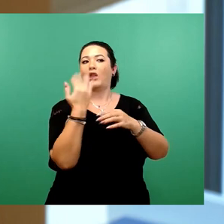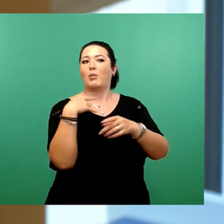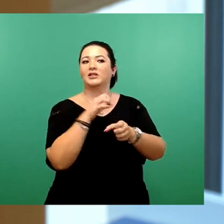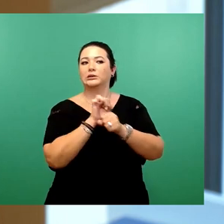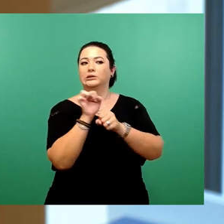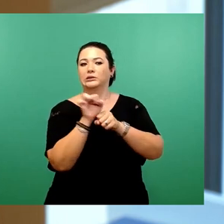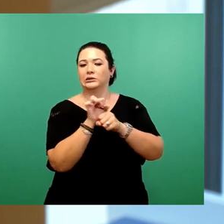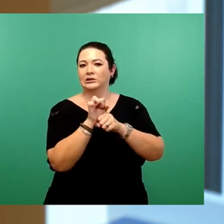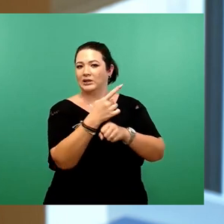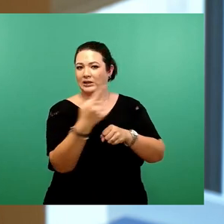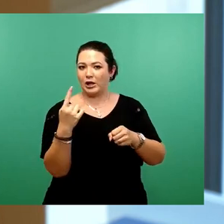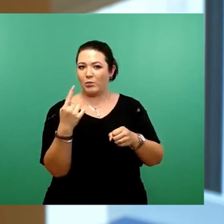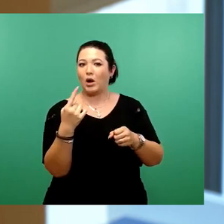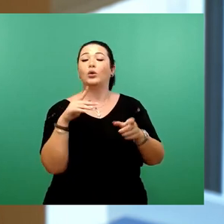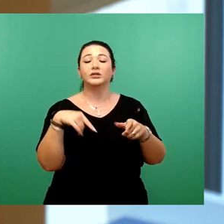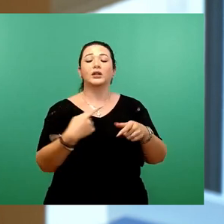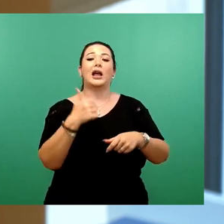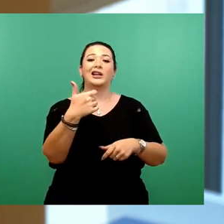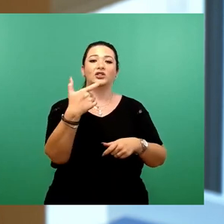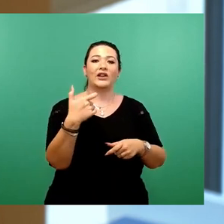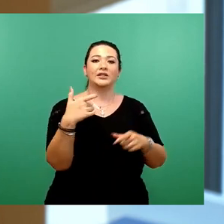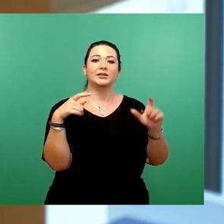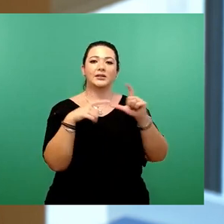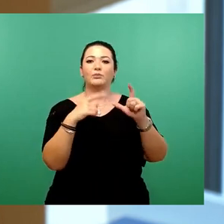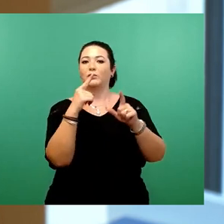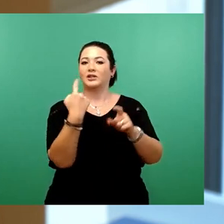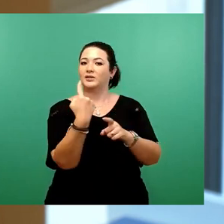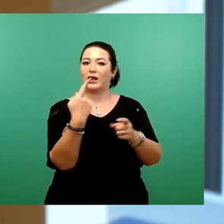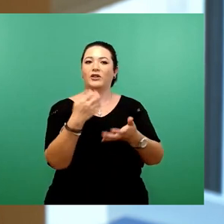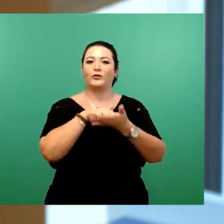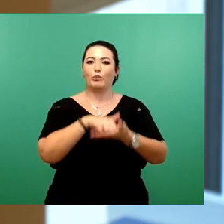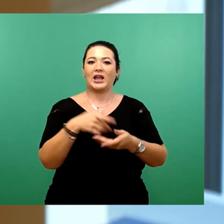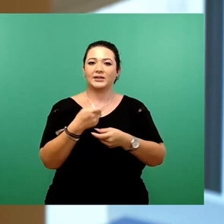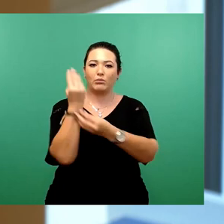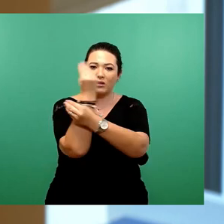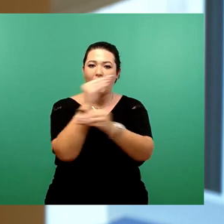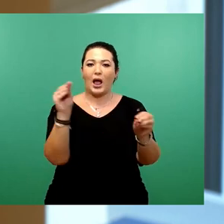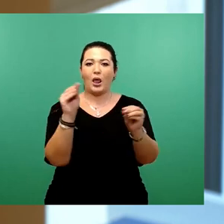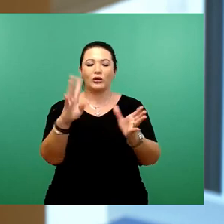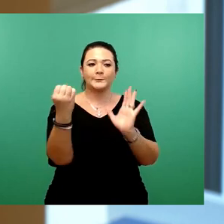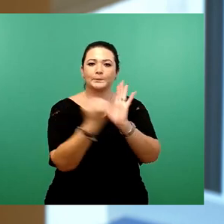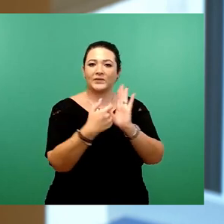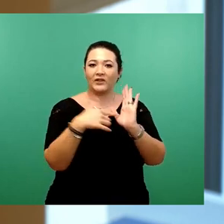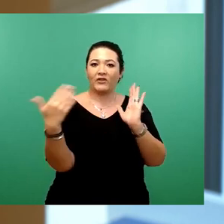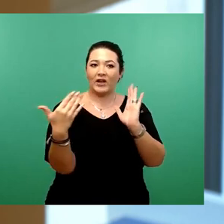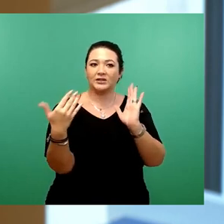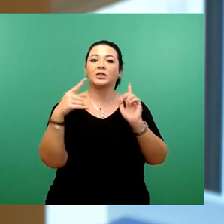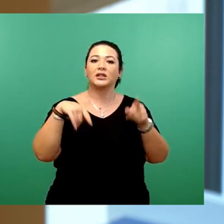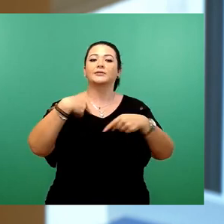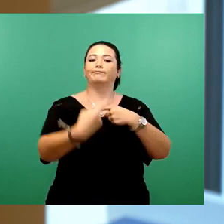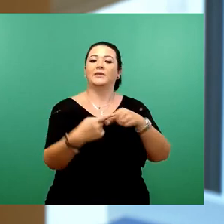veröffentlichten sie am 21.09. eine Pressemitteilung, wonach dieser fragwürdige Verkehrsversuch nun doch am 15.10. umgesetzt werden soll.